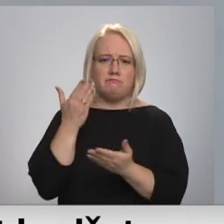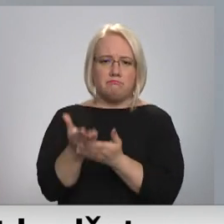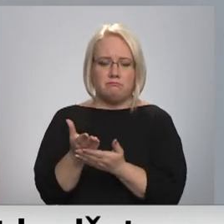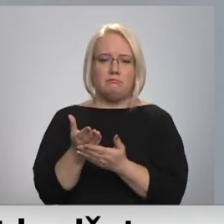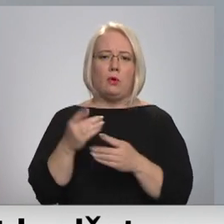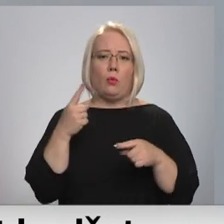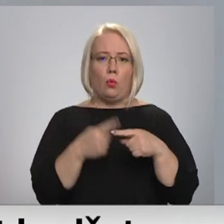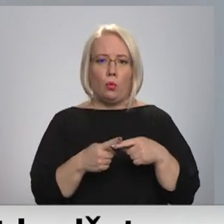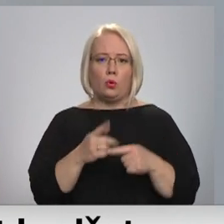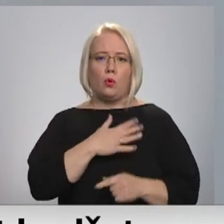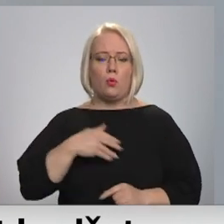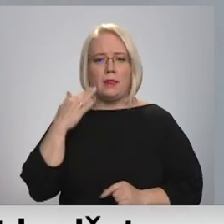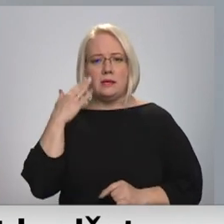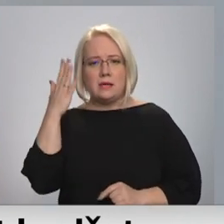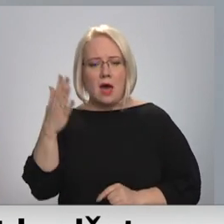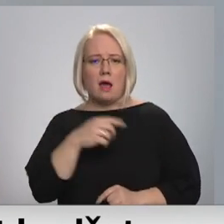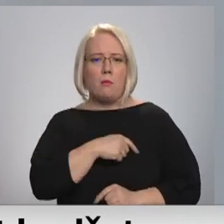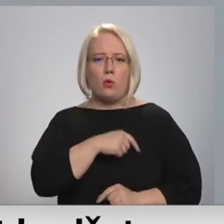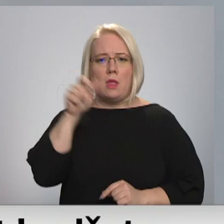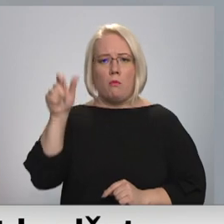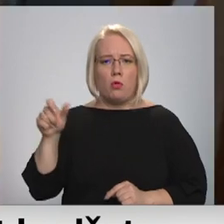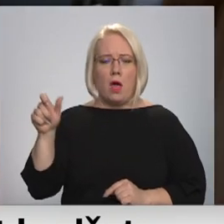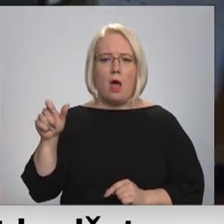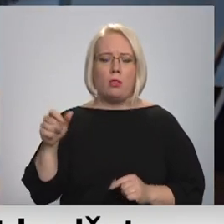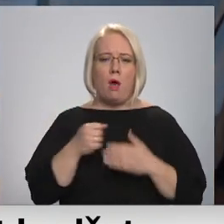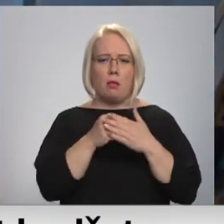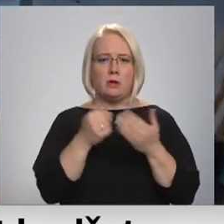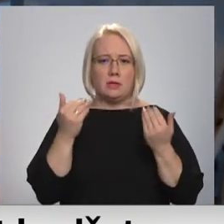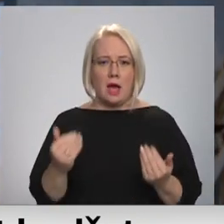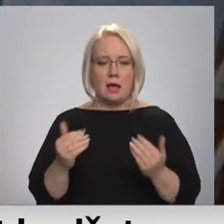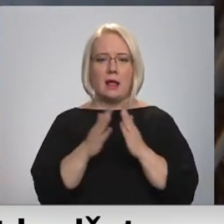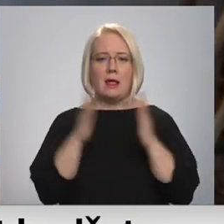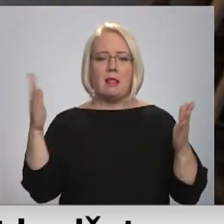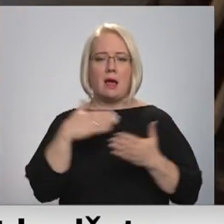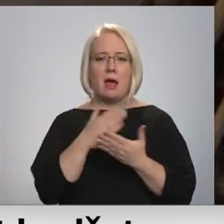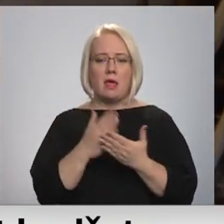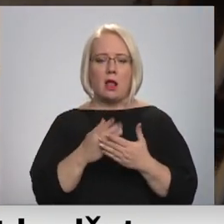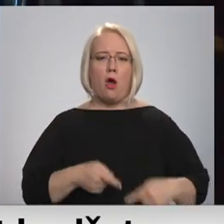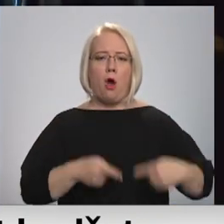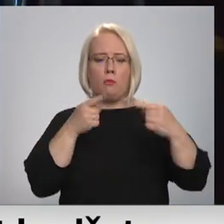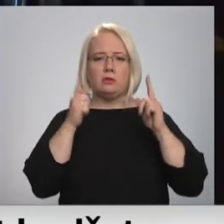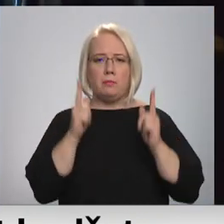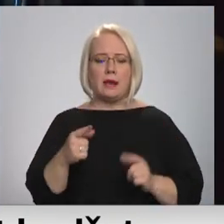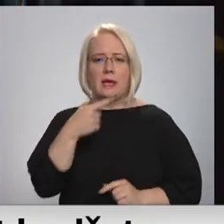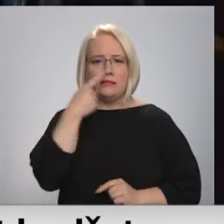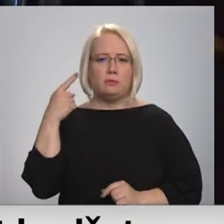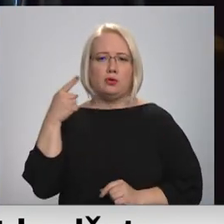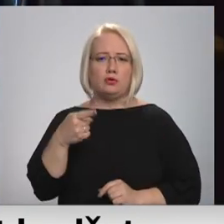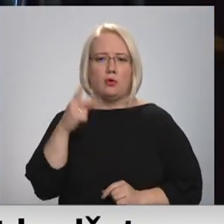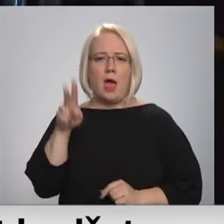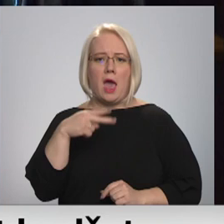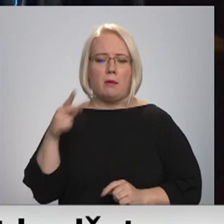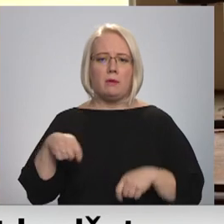un ļoti ceram mūsu deputātu atbalstu tagad. Lielākā daļa opozīcijas piekrita arī 100 tūkstoši eiro iedalīšanai